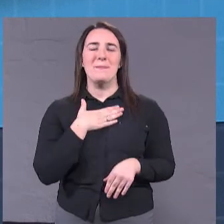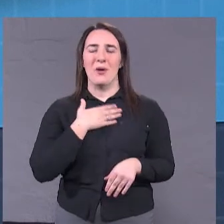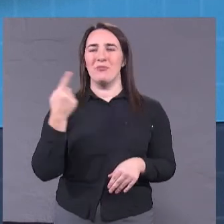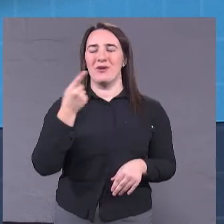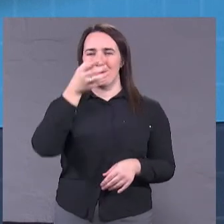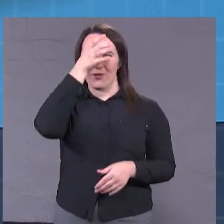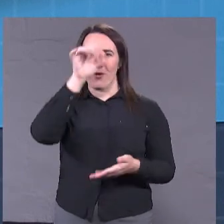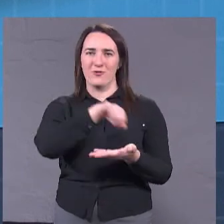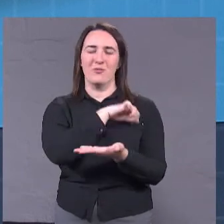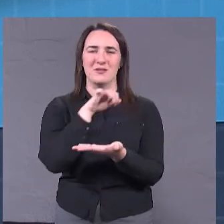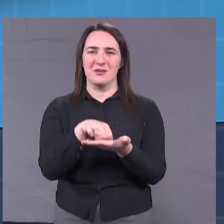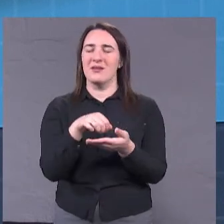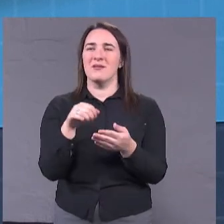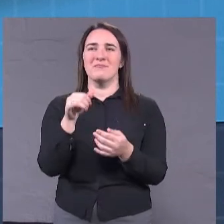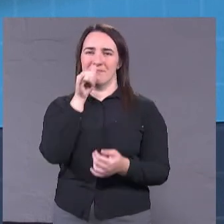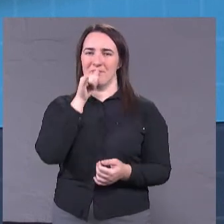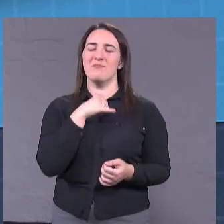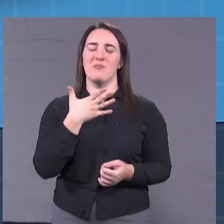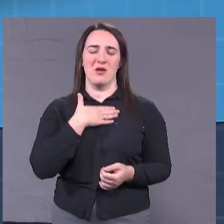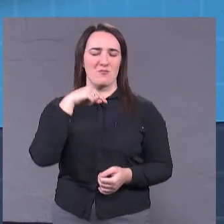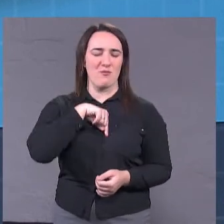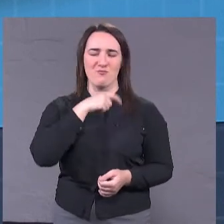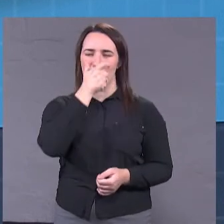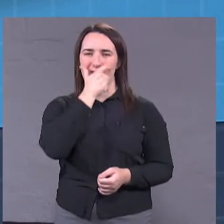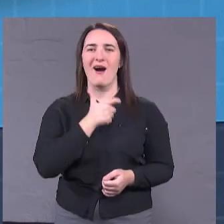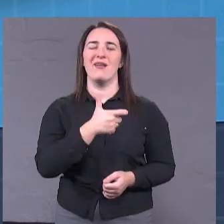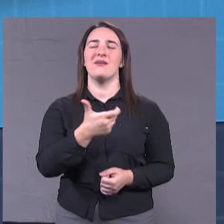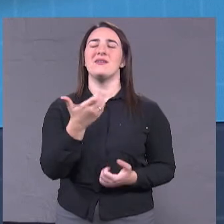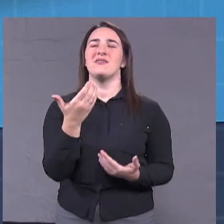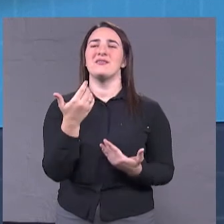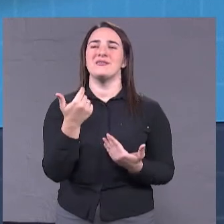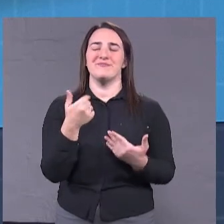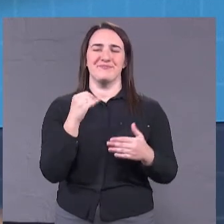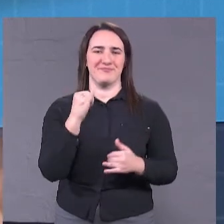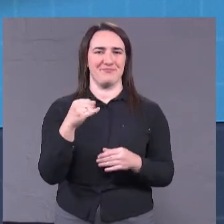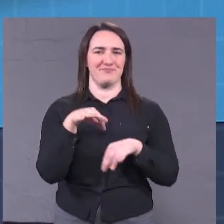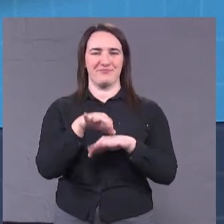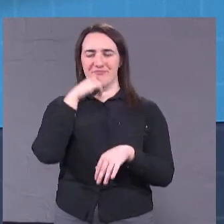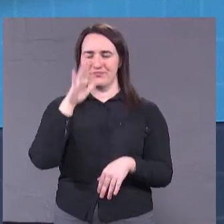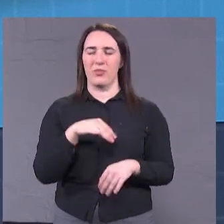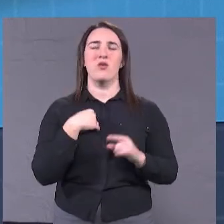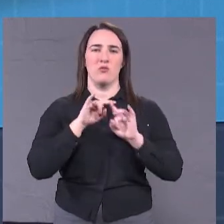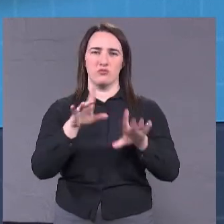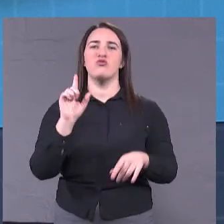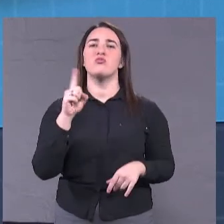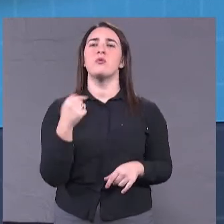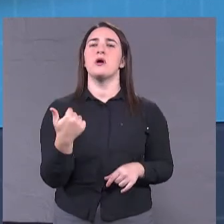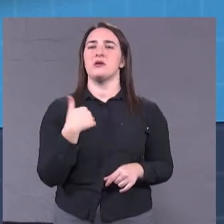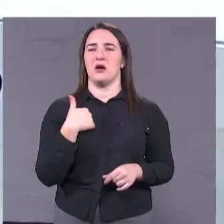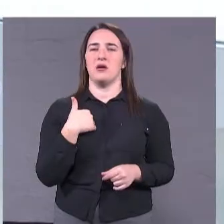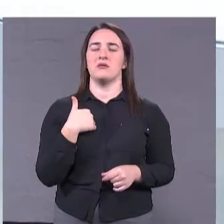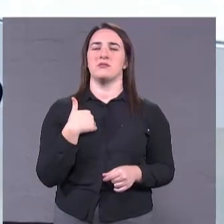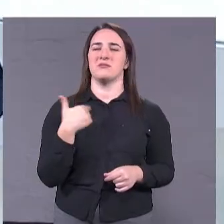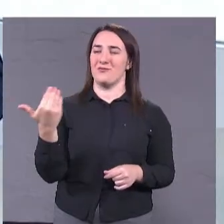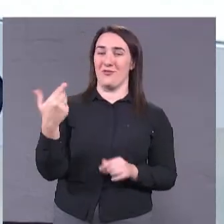не позволяло мені морально, совершенно по-другому підходити к багатим вопросам. Я існю, чому я йду на ответ, на ваш